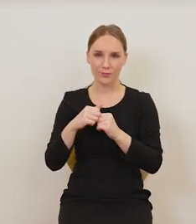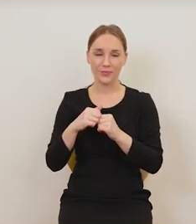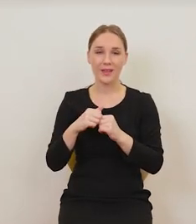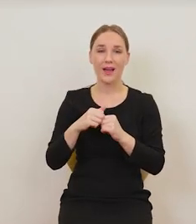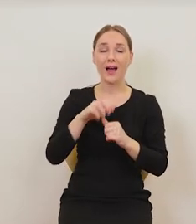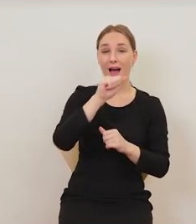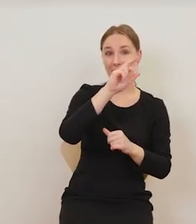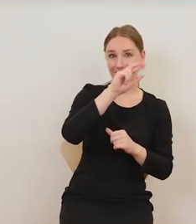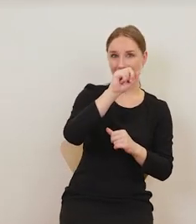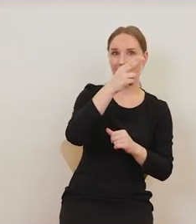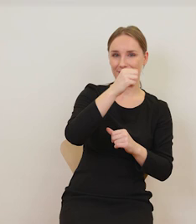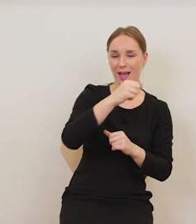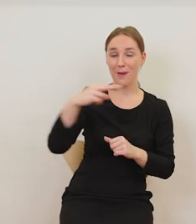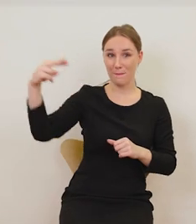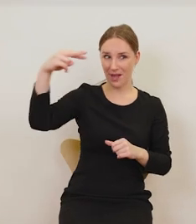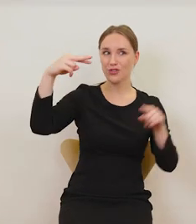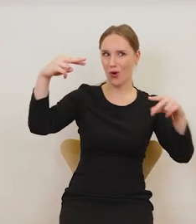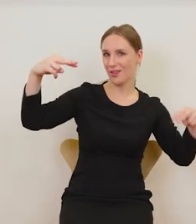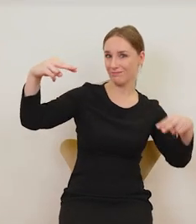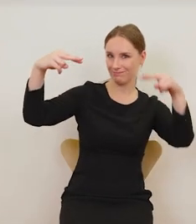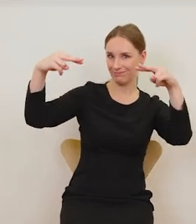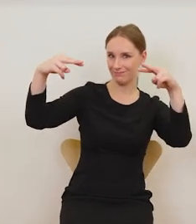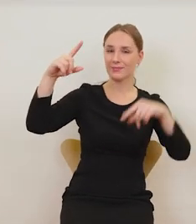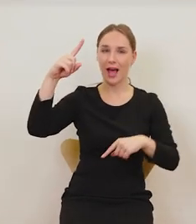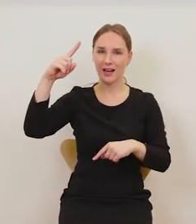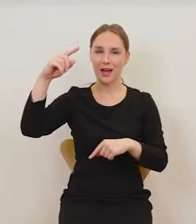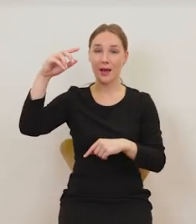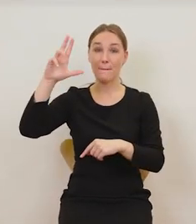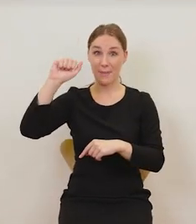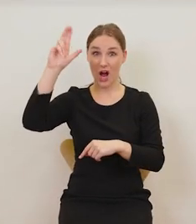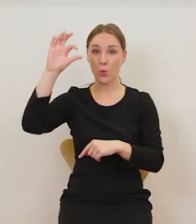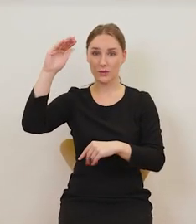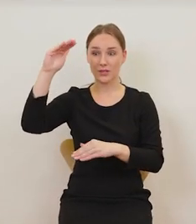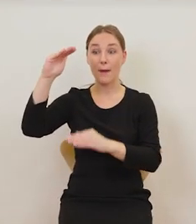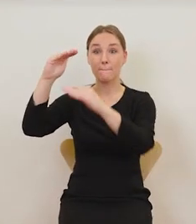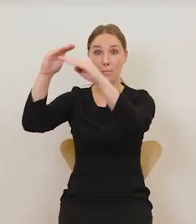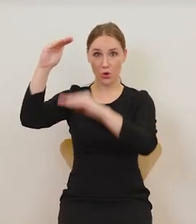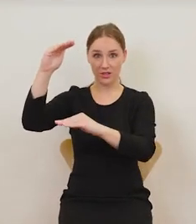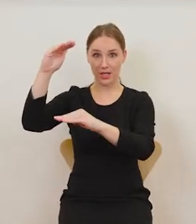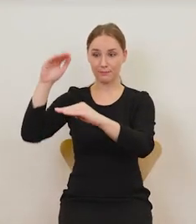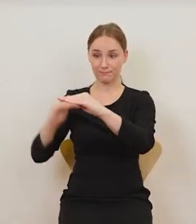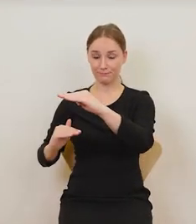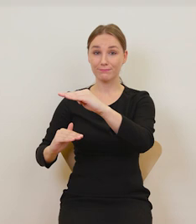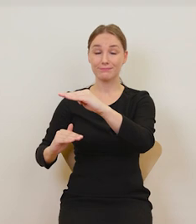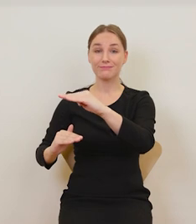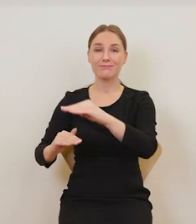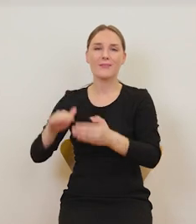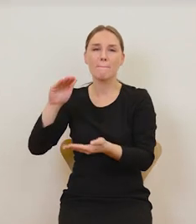Ariadny, Ariadna patrzy na niego, ale dokładnie pod nim znajduje się mały satyr.